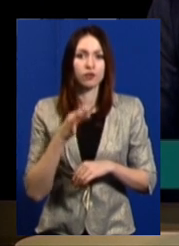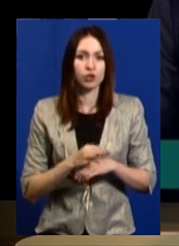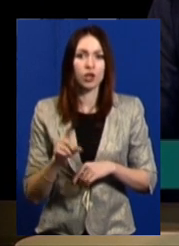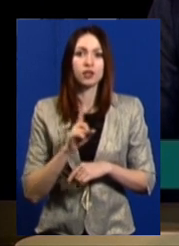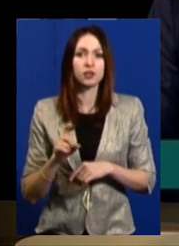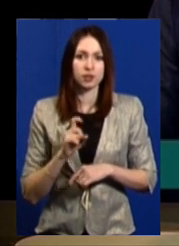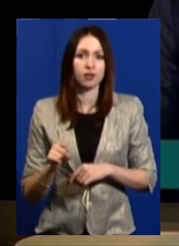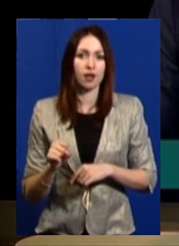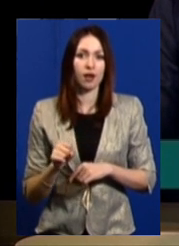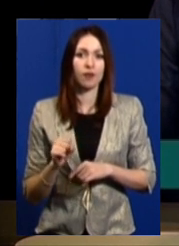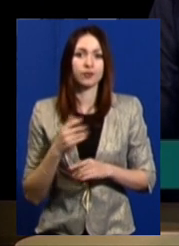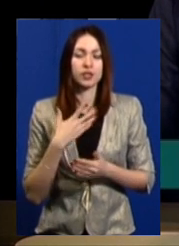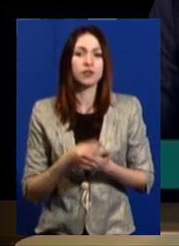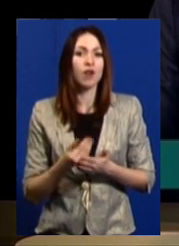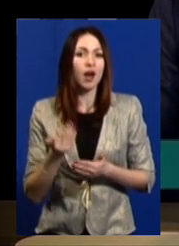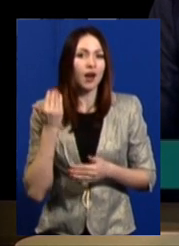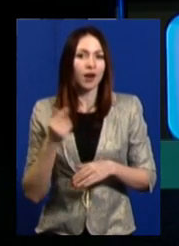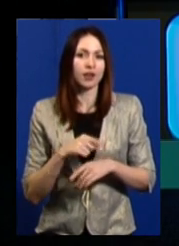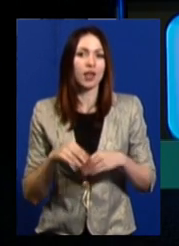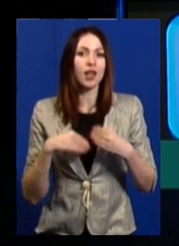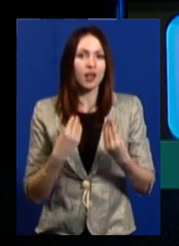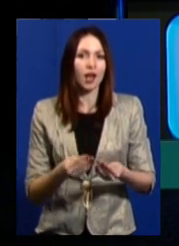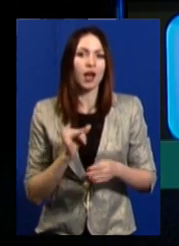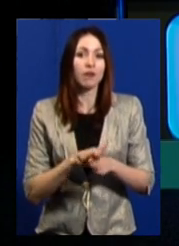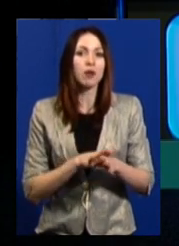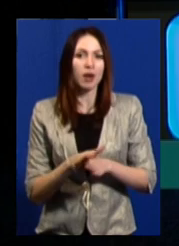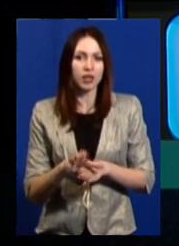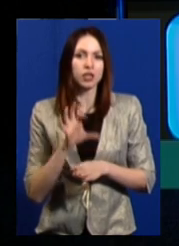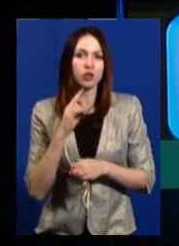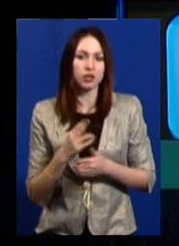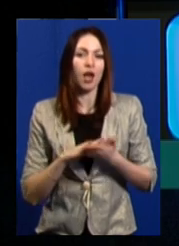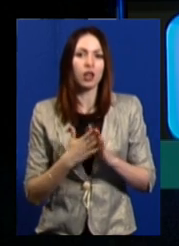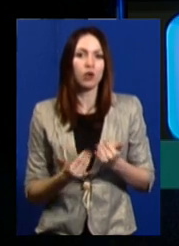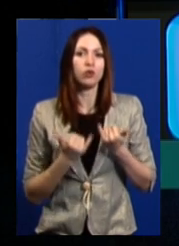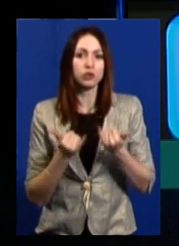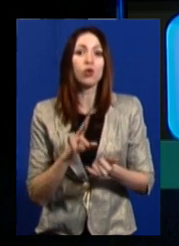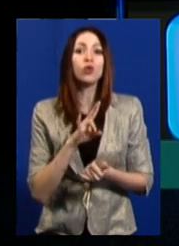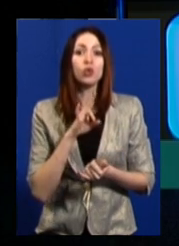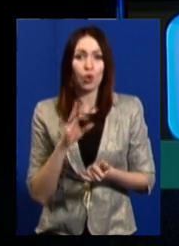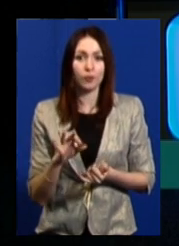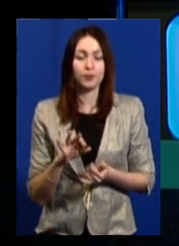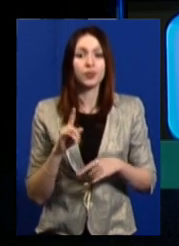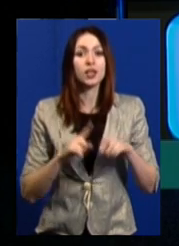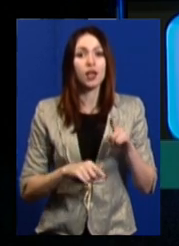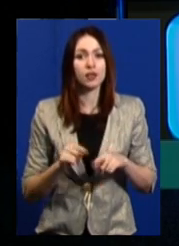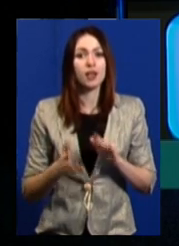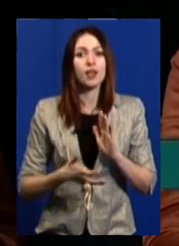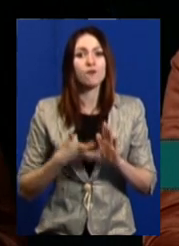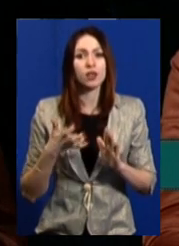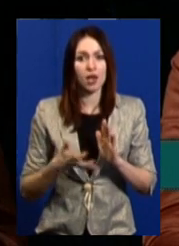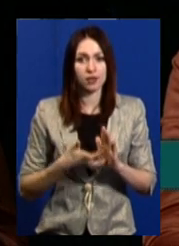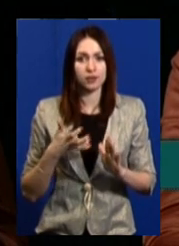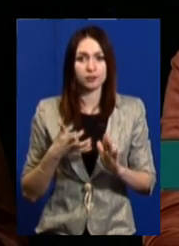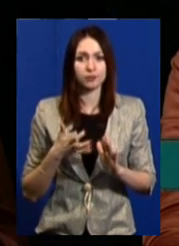за своєчасність надання і здійснення соціальних послуг, але інколи не вистачає